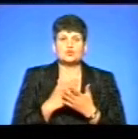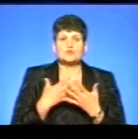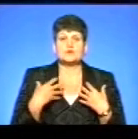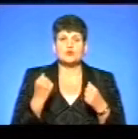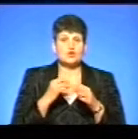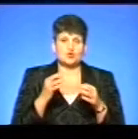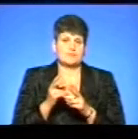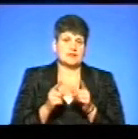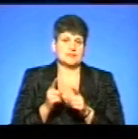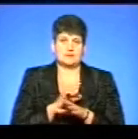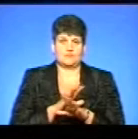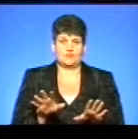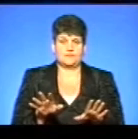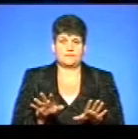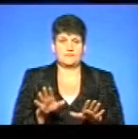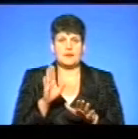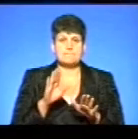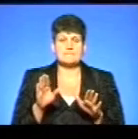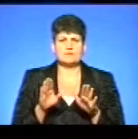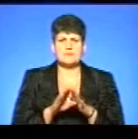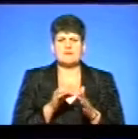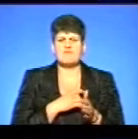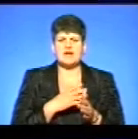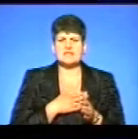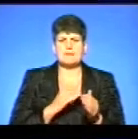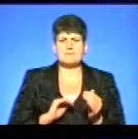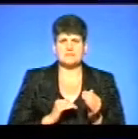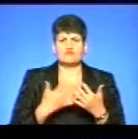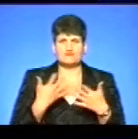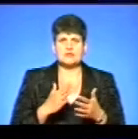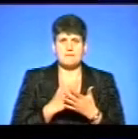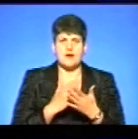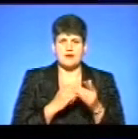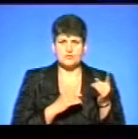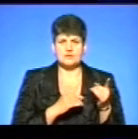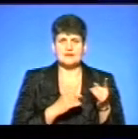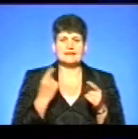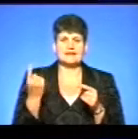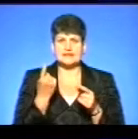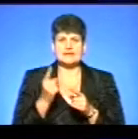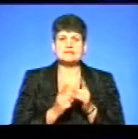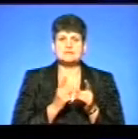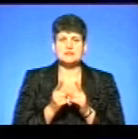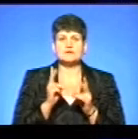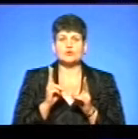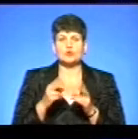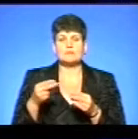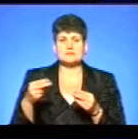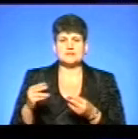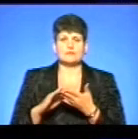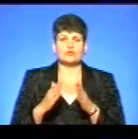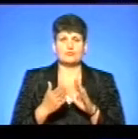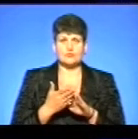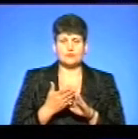нічого не зміниться. А оці підволочистські приватні підприємці, вони вже мають такий? вже Тобто, єдине зміниться для людей, які підписали угоди